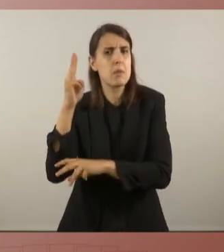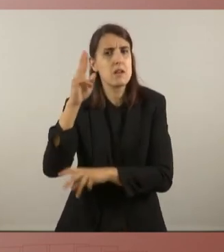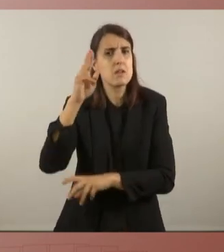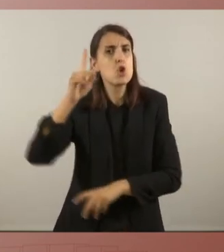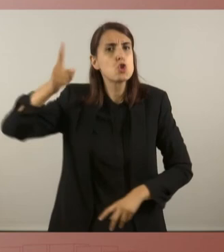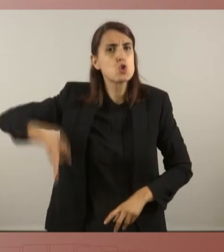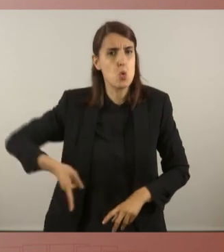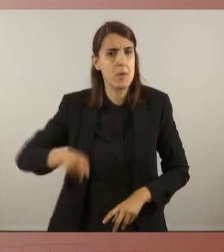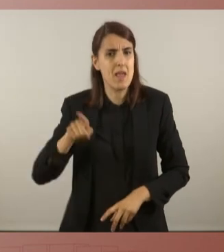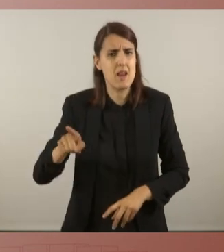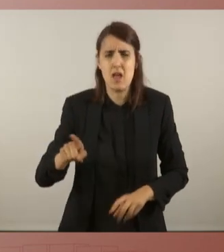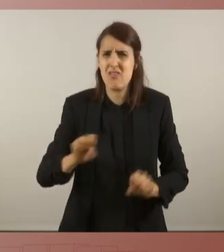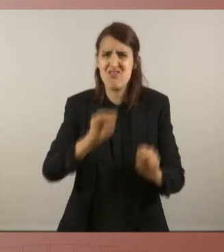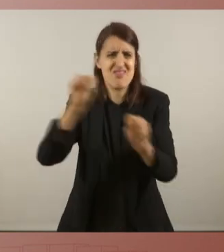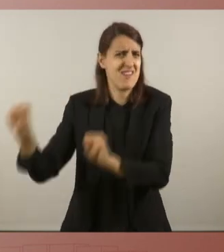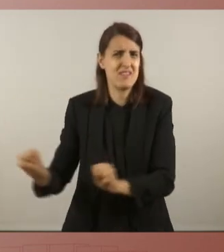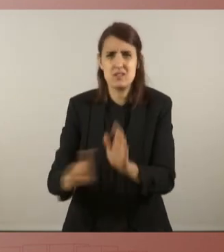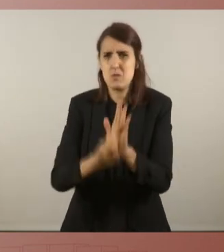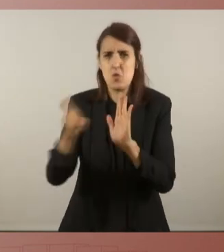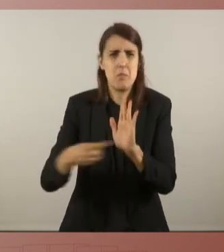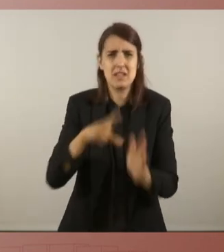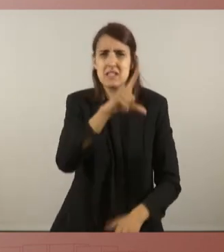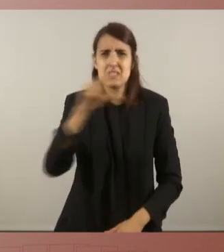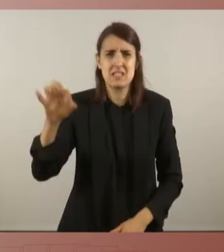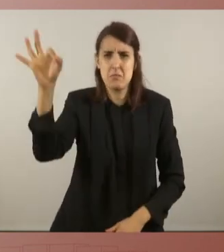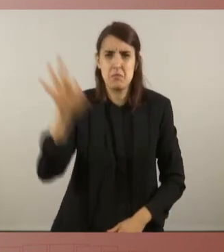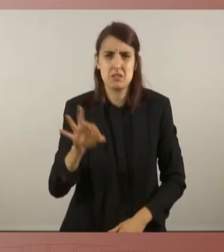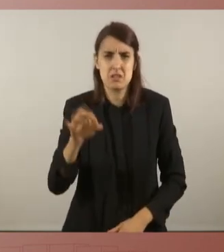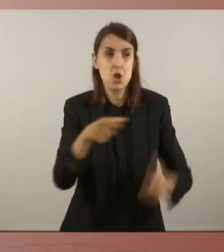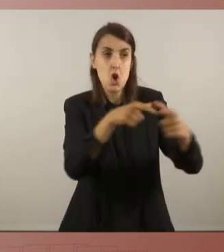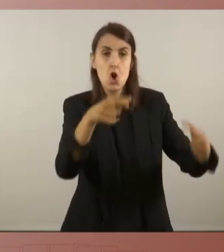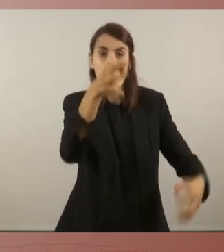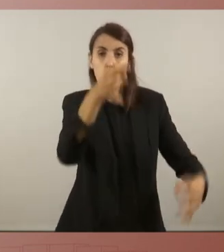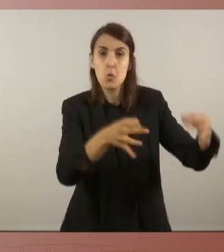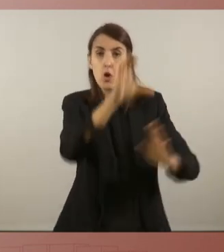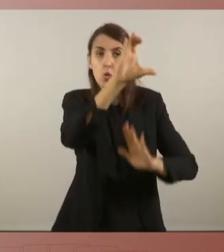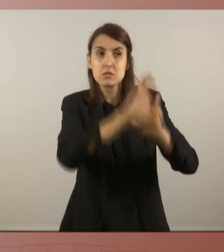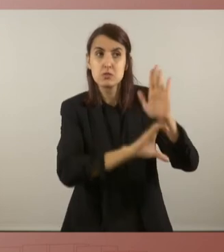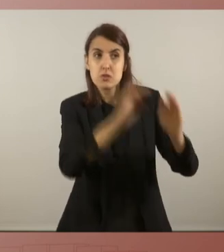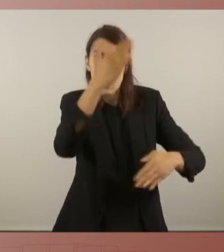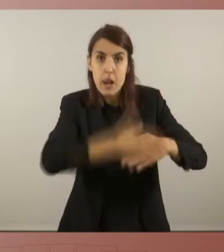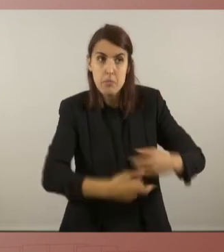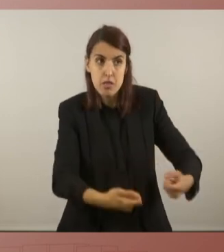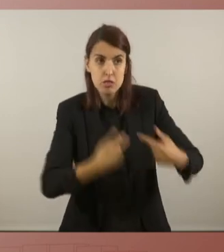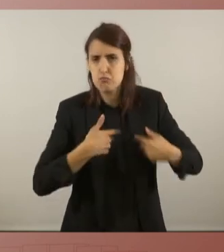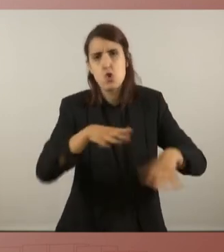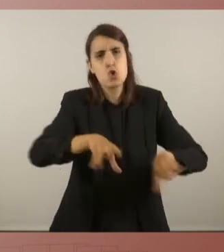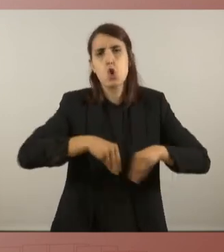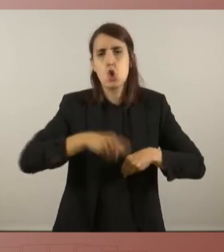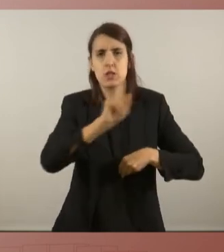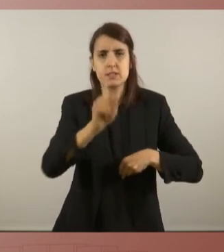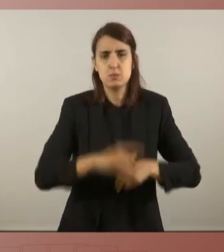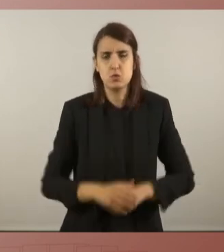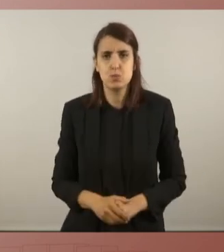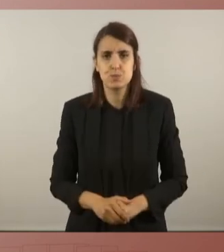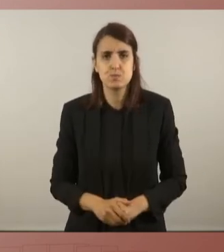totes les conseqüències i totes les responsabilitats sense que el Tribunal Constitucional sigui un límit. I, senyor Aragonès, acabo